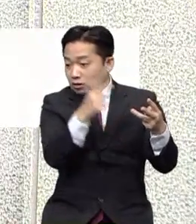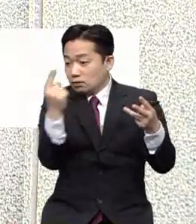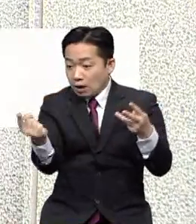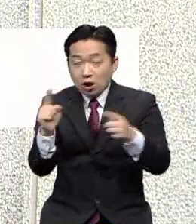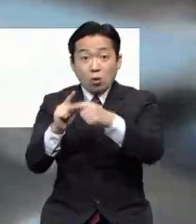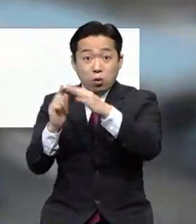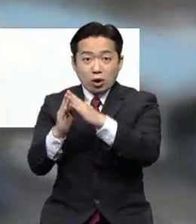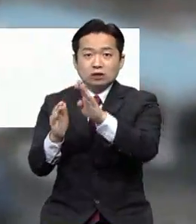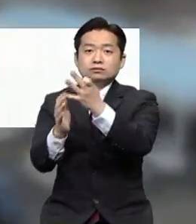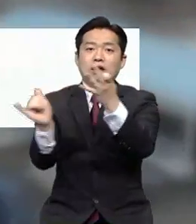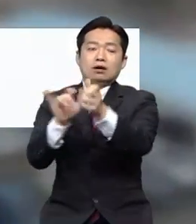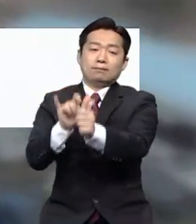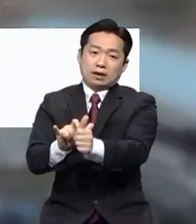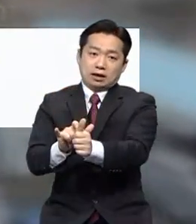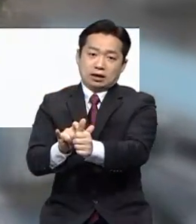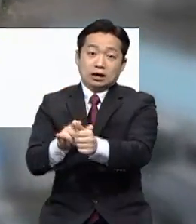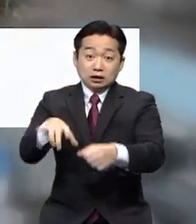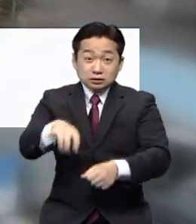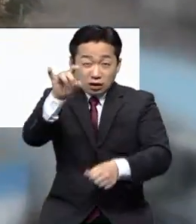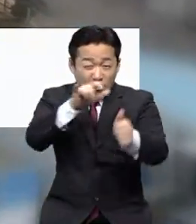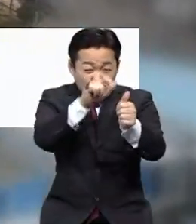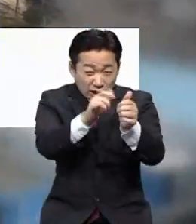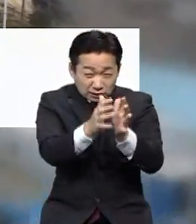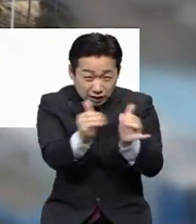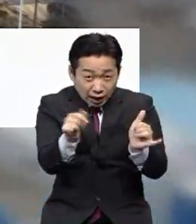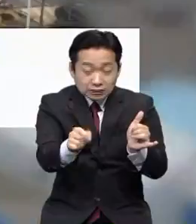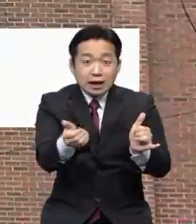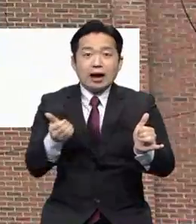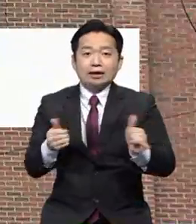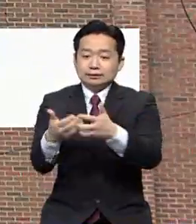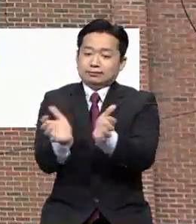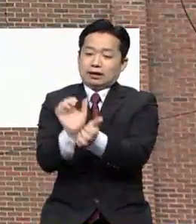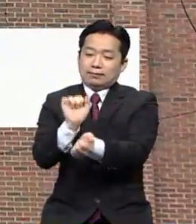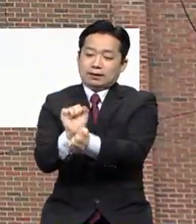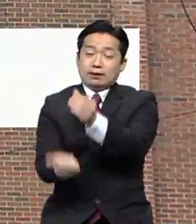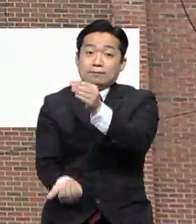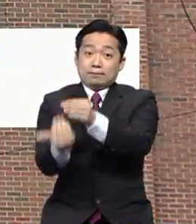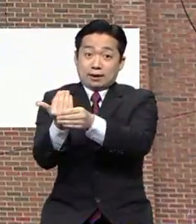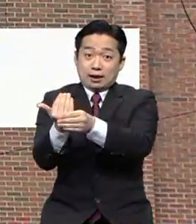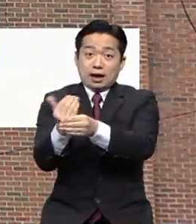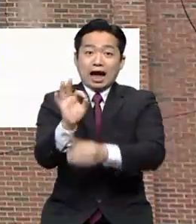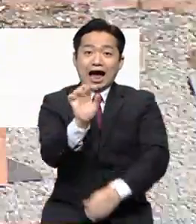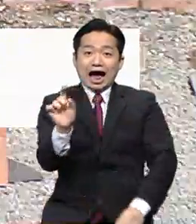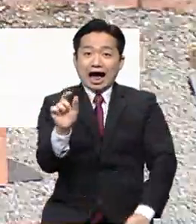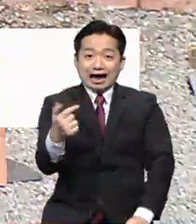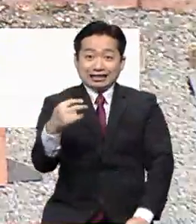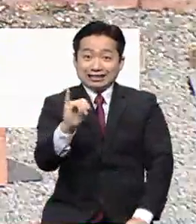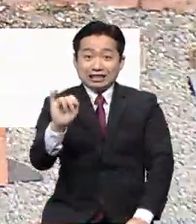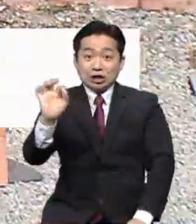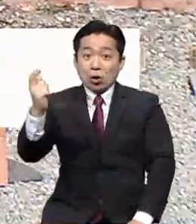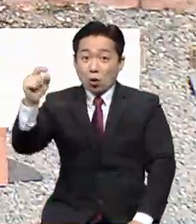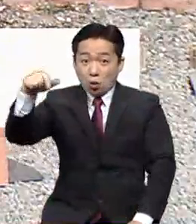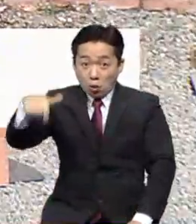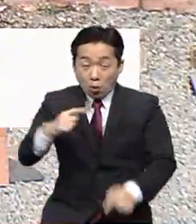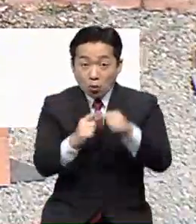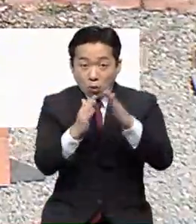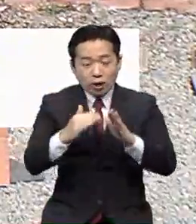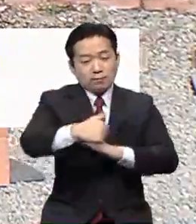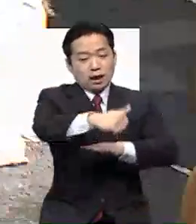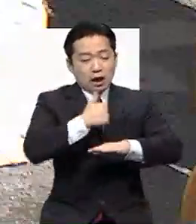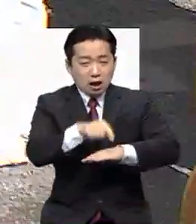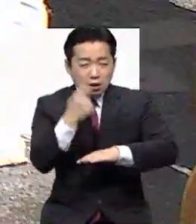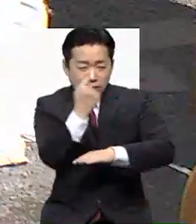감염됐습니다. 이 가운데 첫 확진자가 앞서 집단 감염이 발생한 안디옥 교회를 방문한 이력이 확인됐습니다.